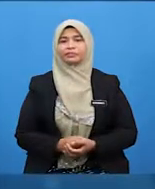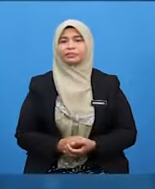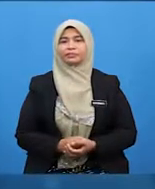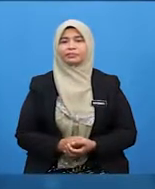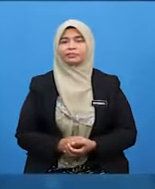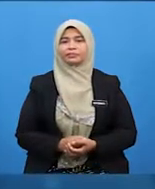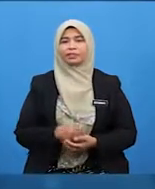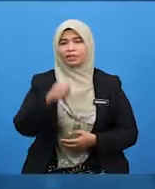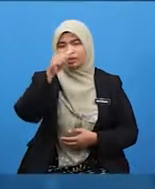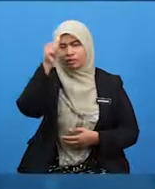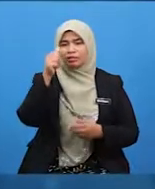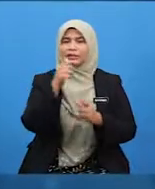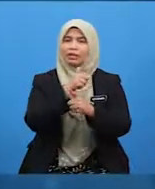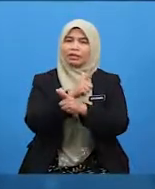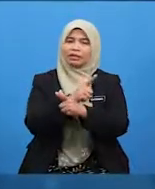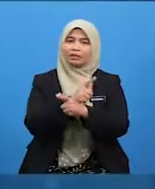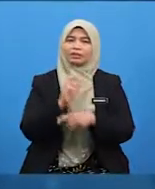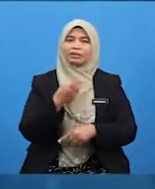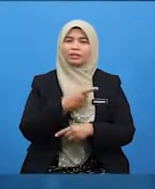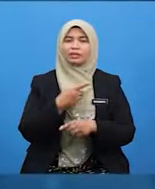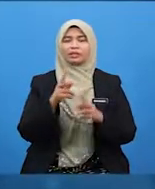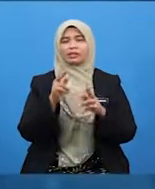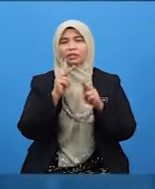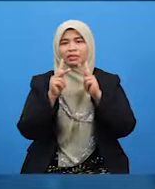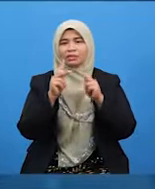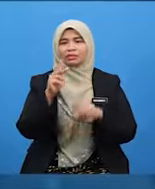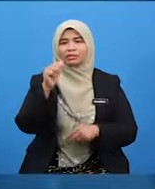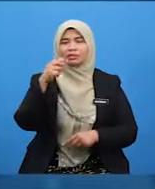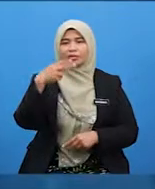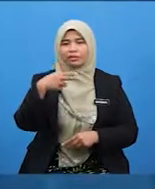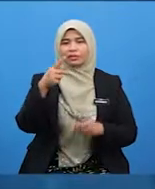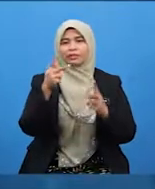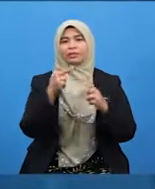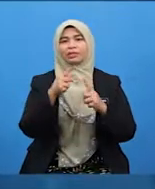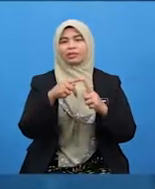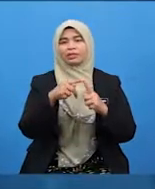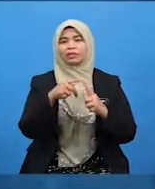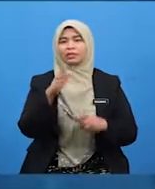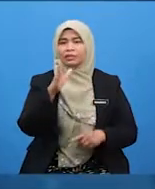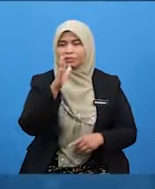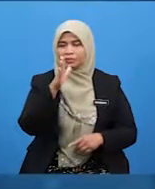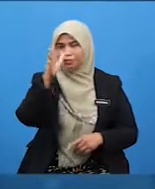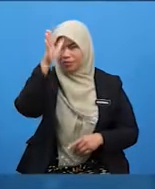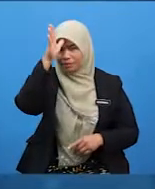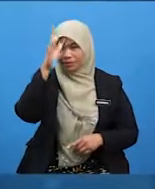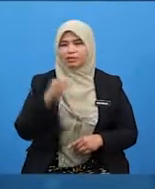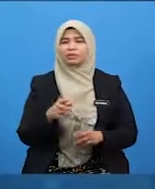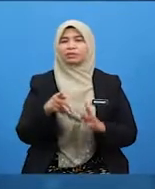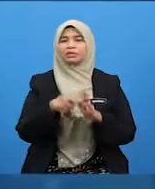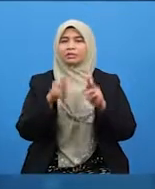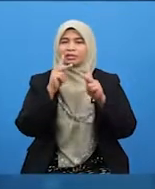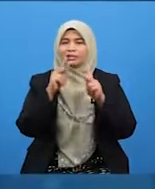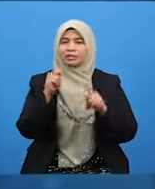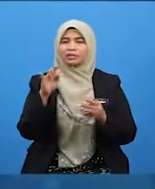Allah melarang kita berkata, ah kepada ibu bapa. Perkataan, ah itu pun